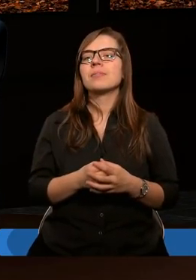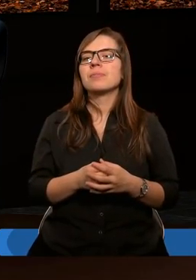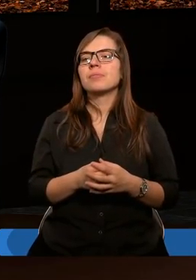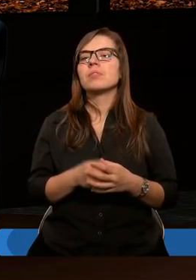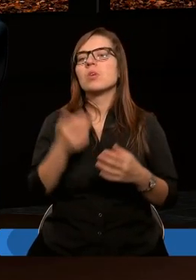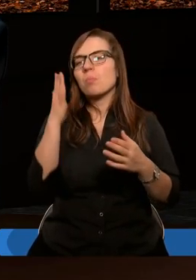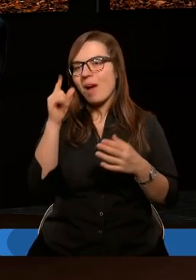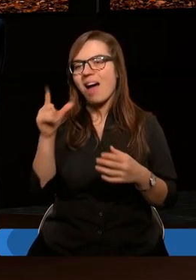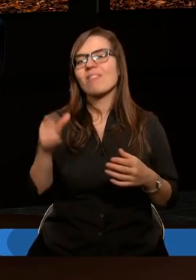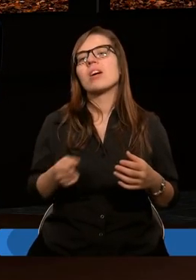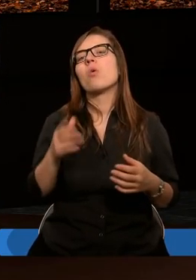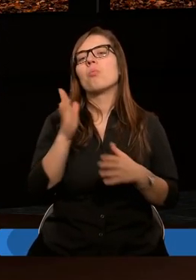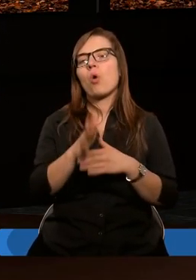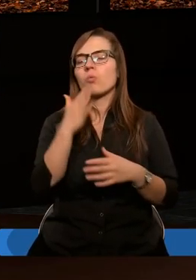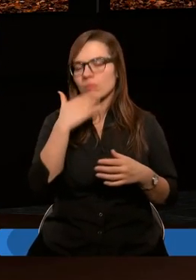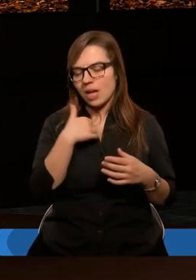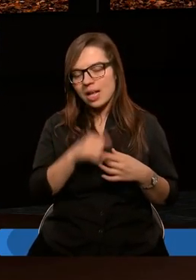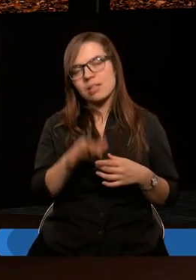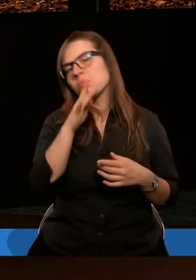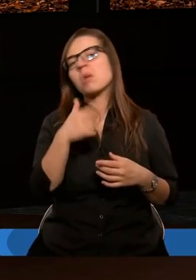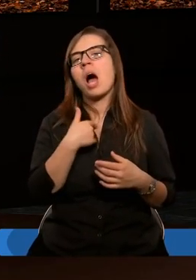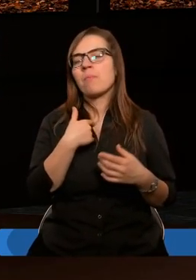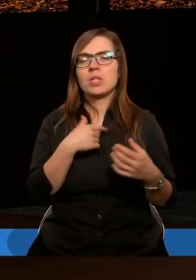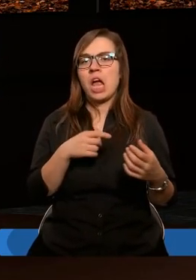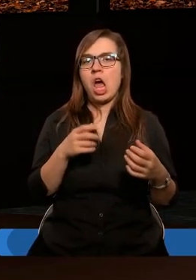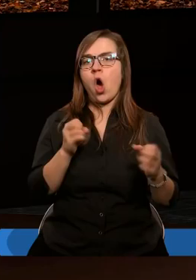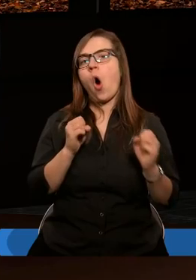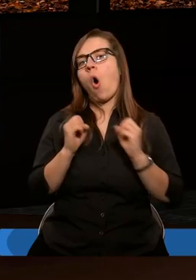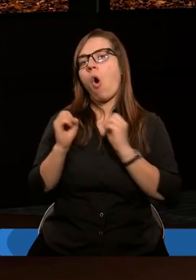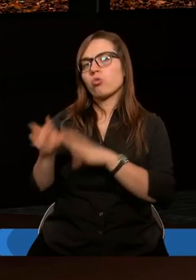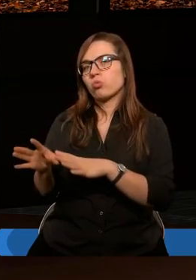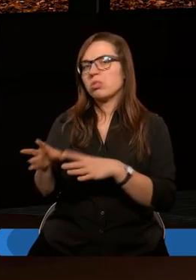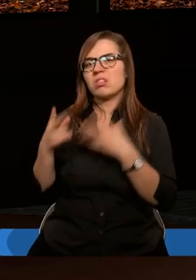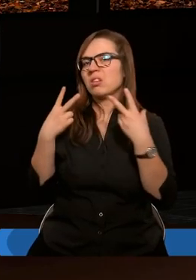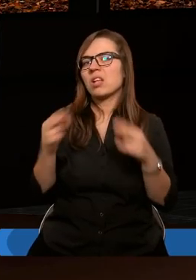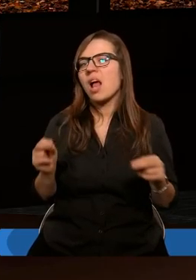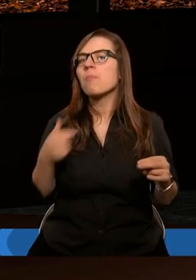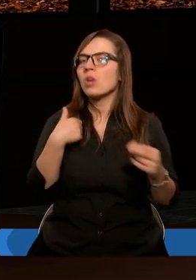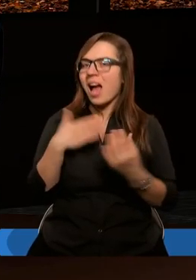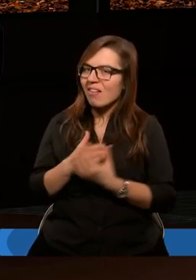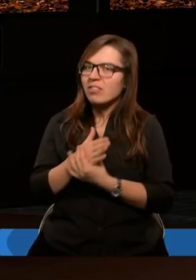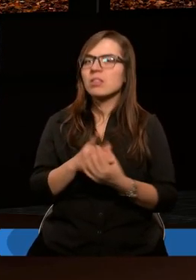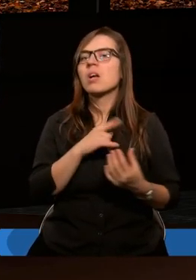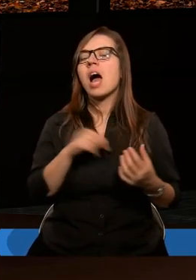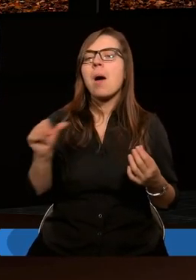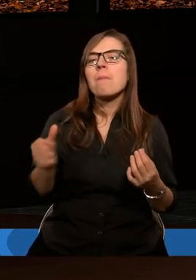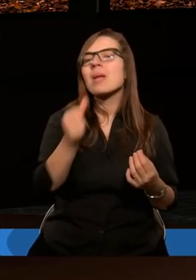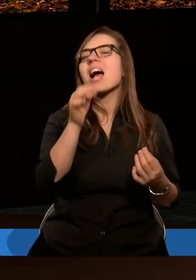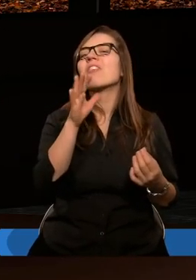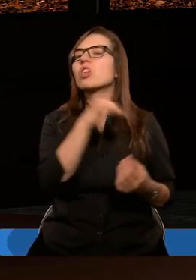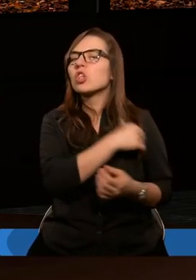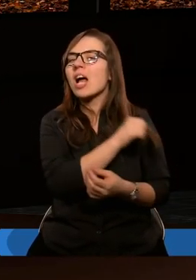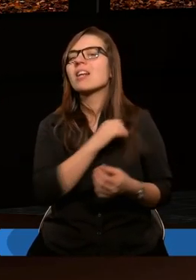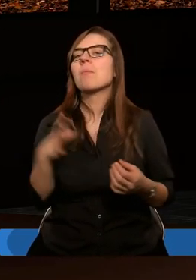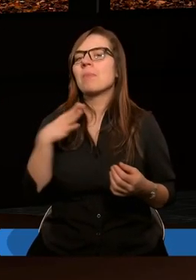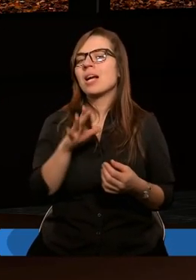Paweł prosto mówi, ja jestem też Izraelitą, mnie nie odrzucił Bóg. Pierwsi chrześcijanie tak naprawdę też byli